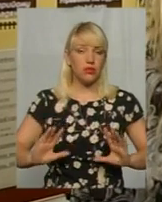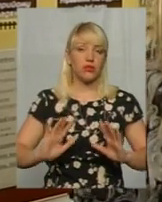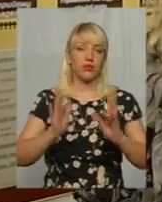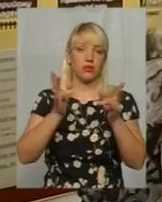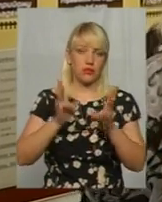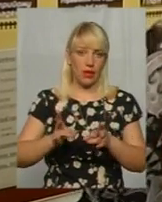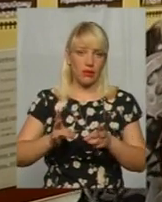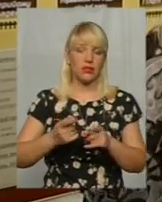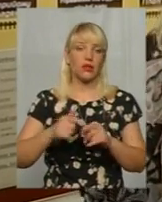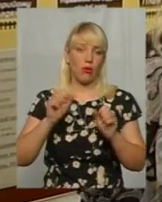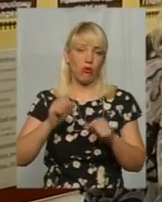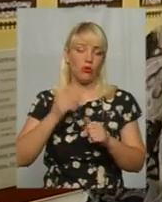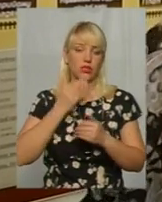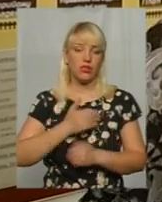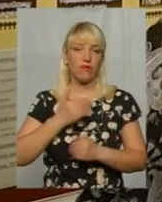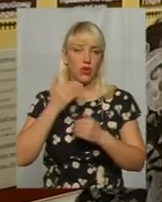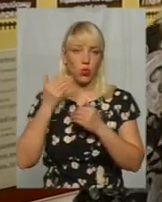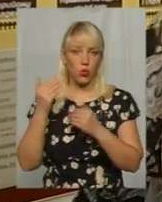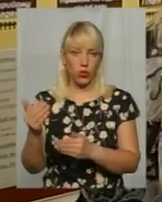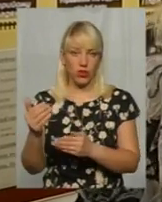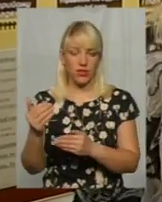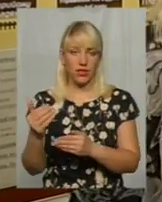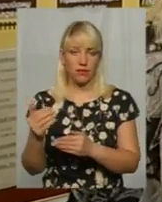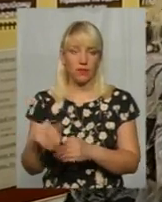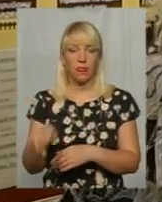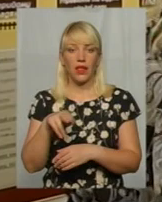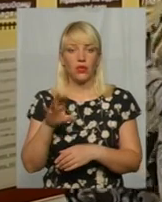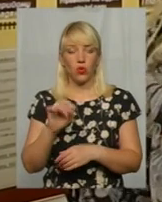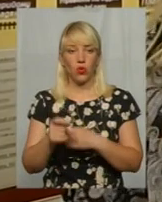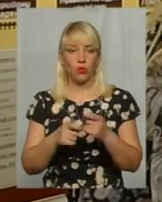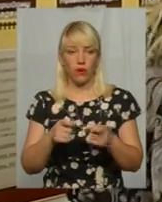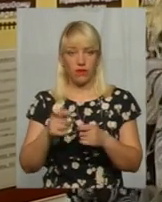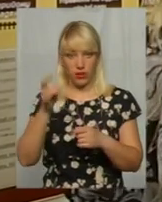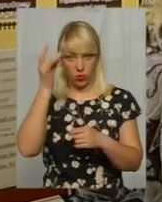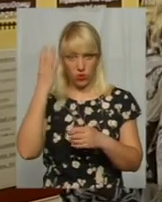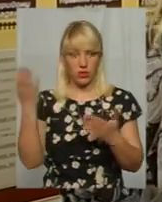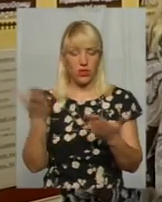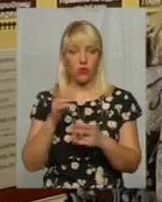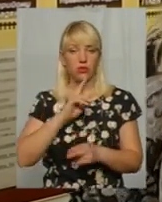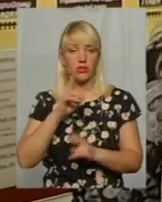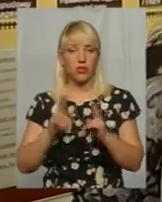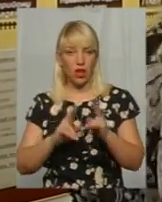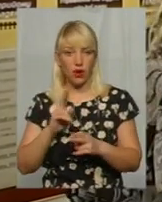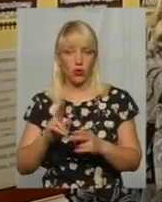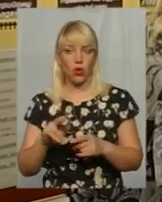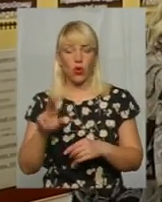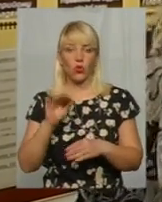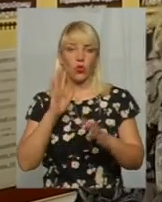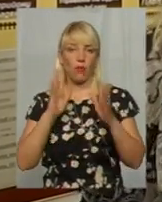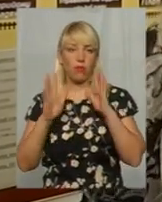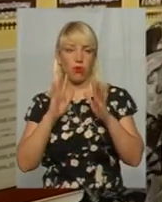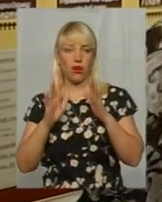вони можуть звернутися до управління культури за якою скаргою до парку,